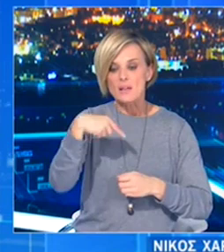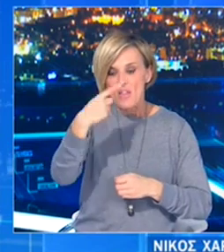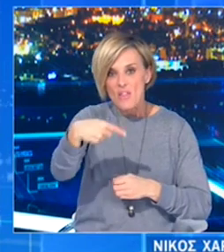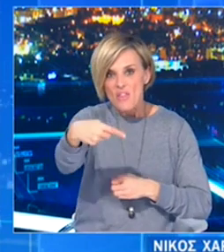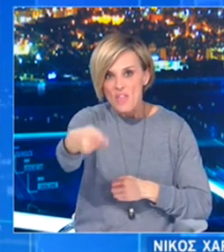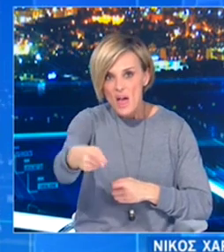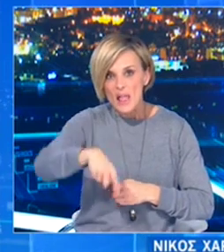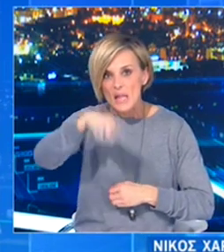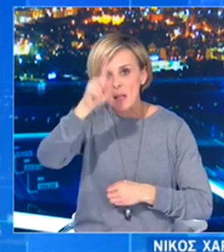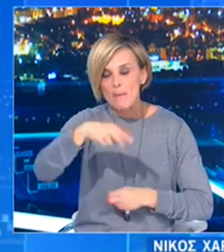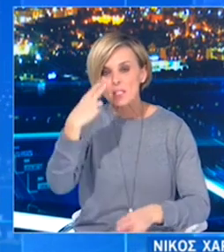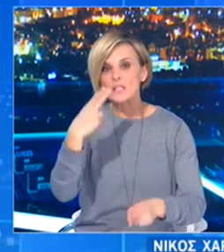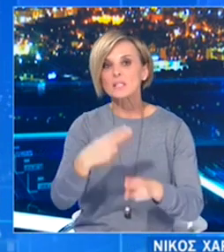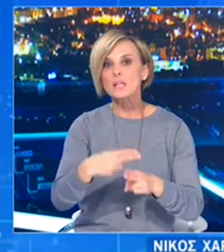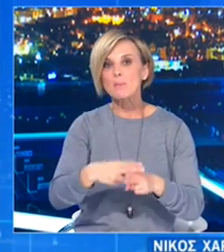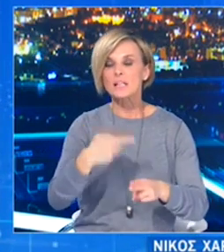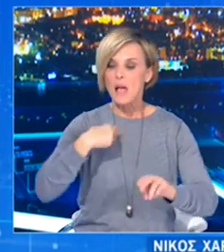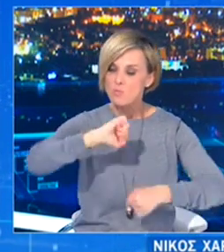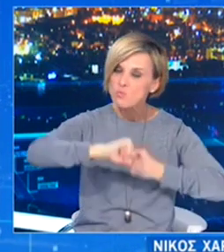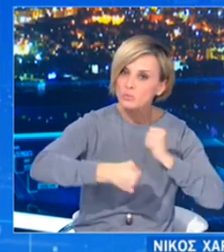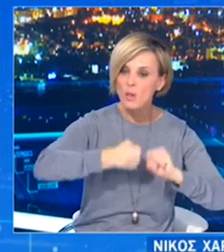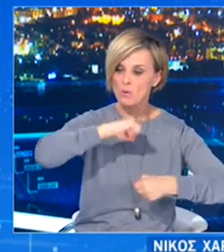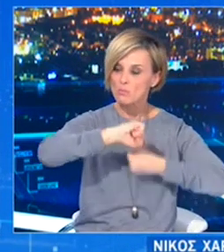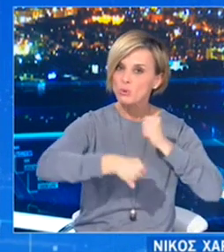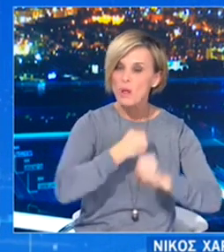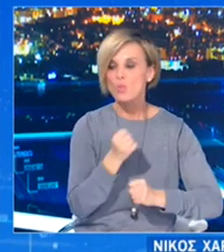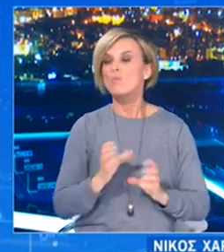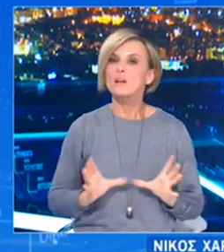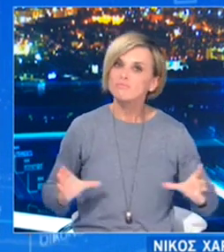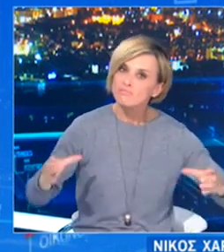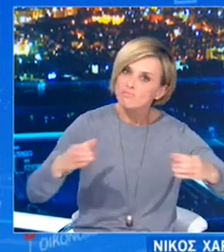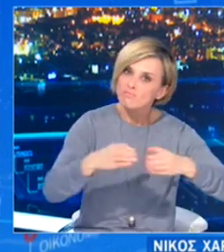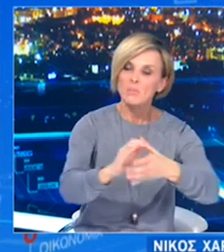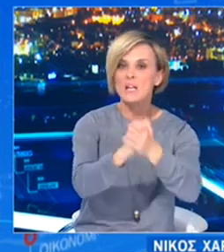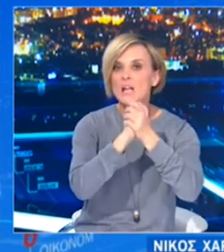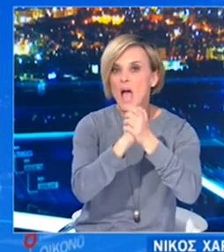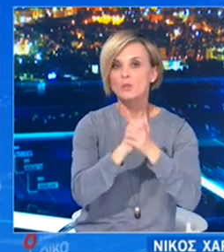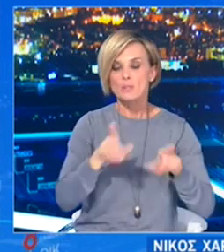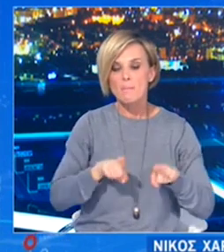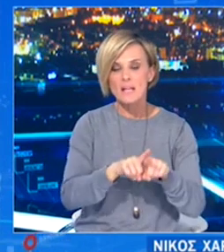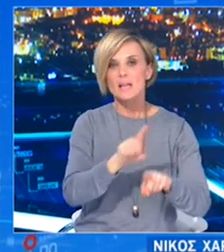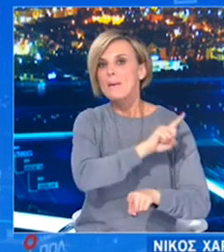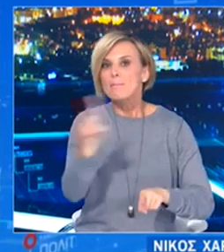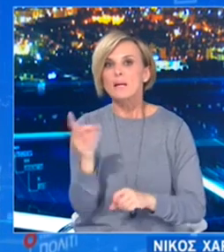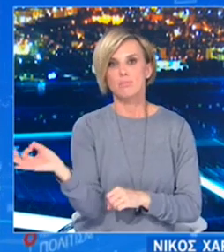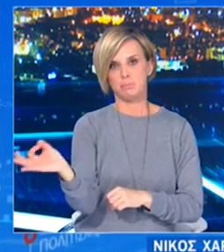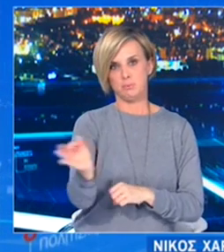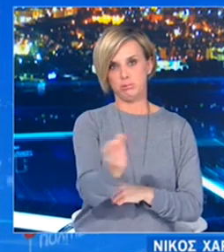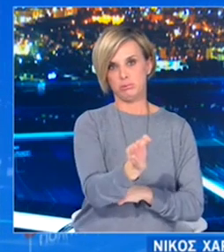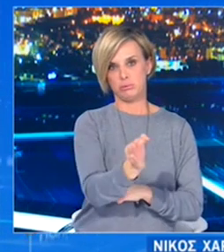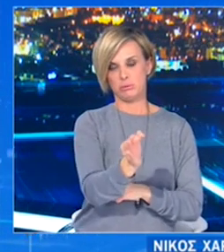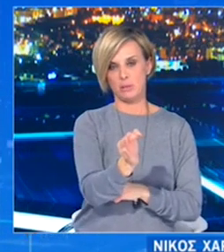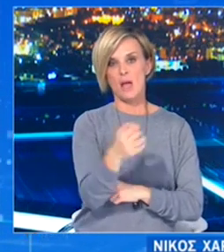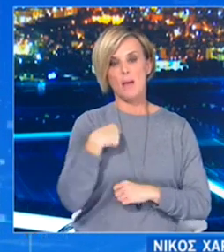είναι καθοριστικά για την έκβαση της προσπάθειάς μας και πρέπει να αποτραπεί η οποιαδήποτε περαιτέρω διασπορά του ιού και προφανώς και